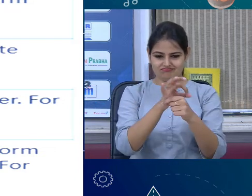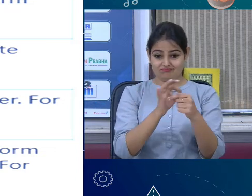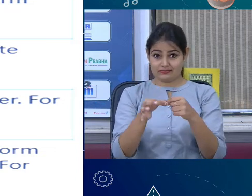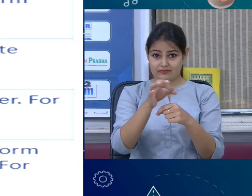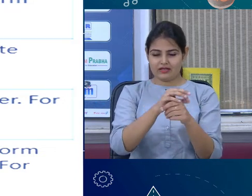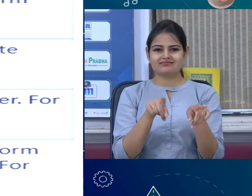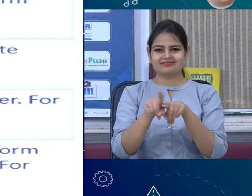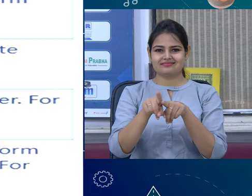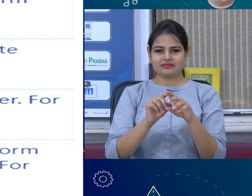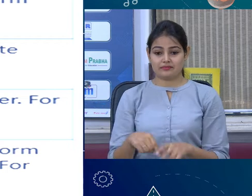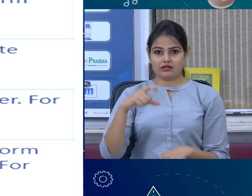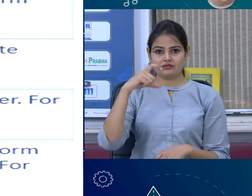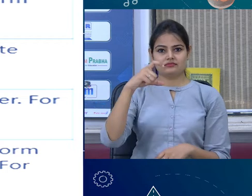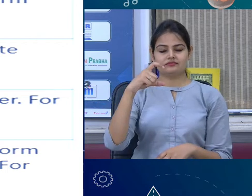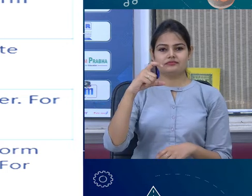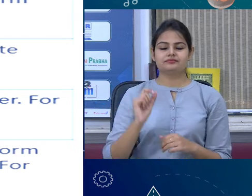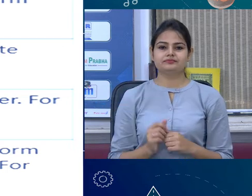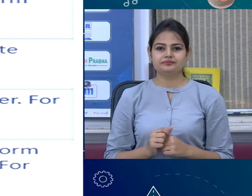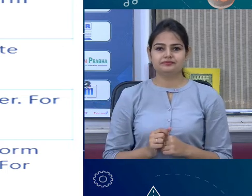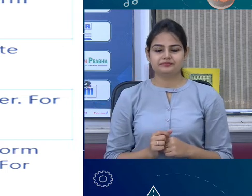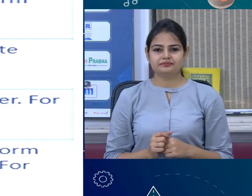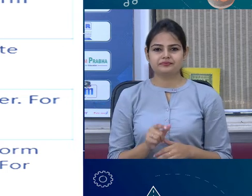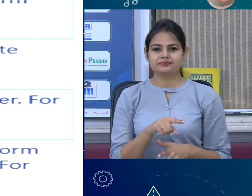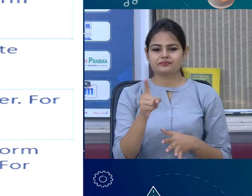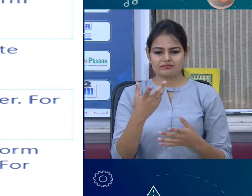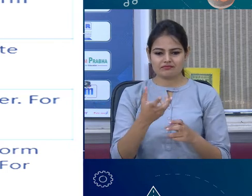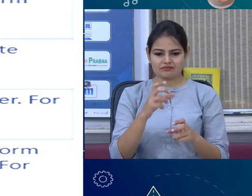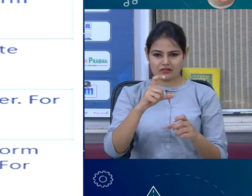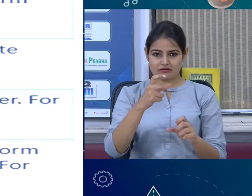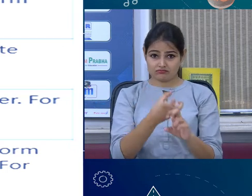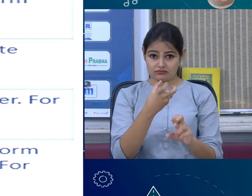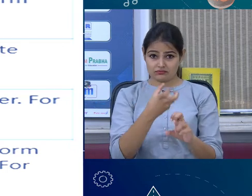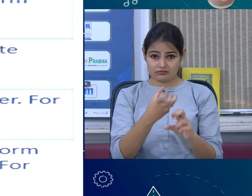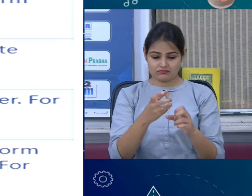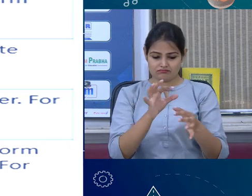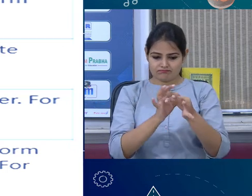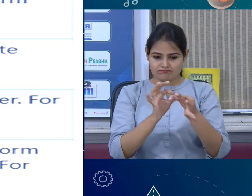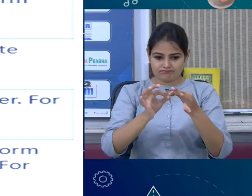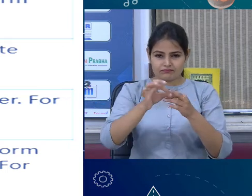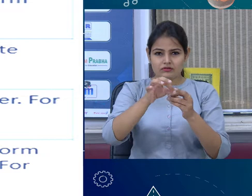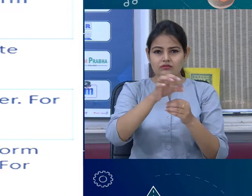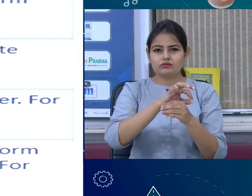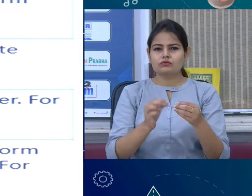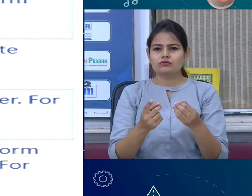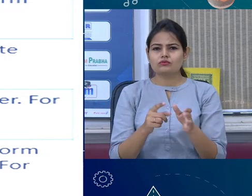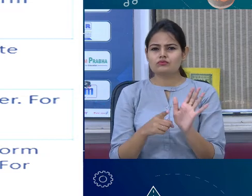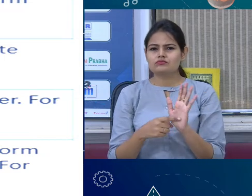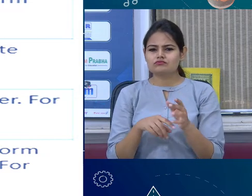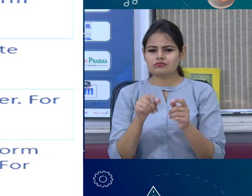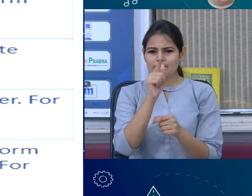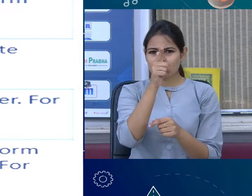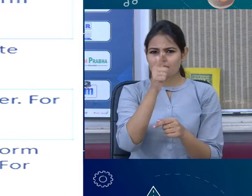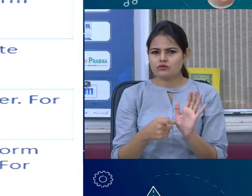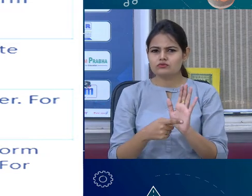carbon tetrachloride. So we find that this kind of thing that happens, non-metals does not show properties similar to that of